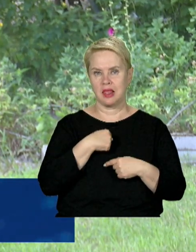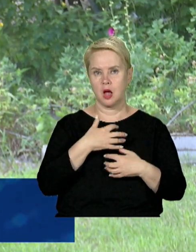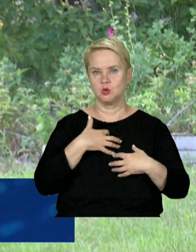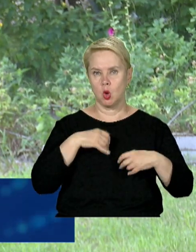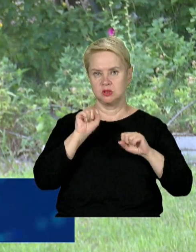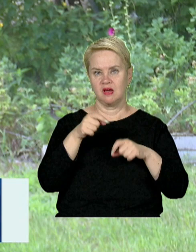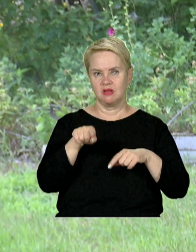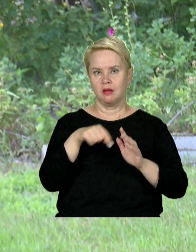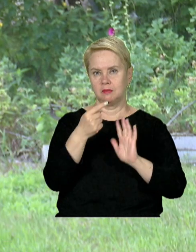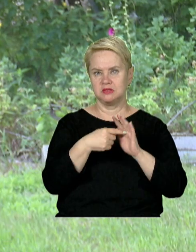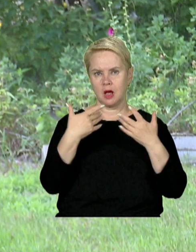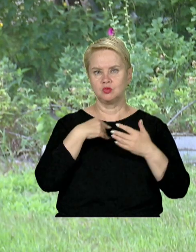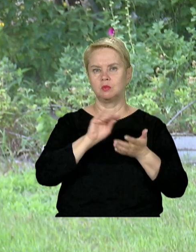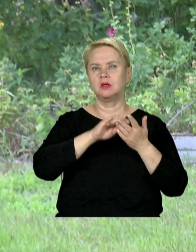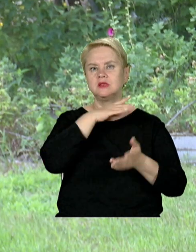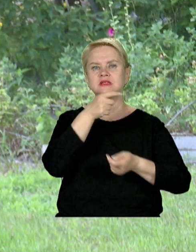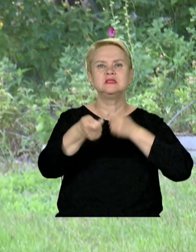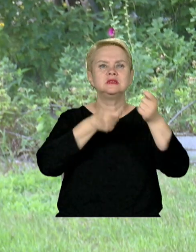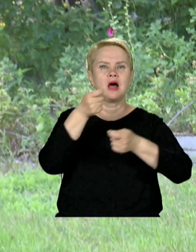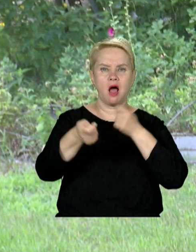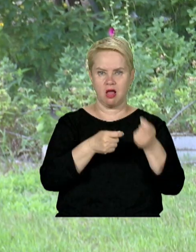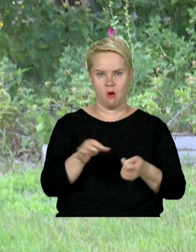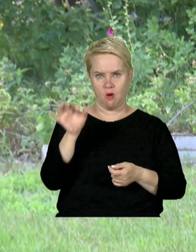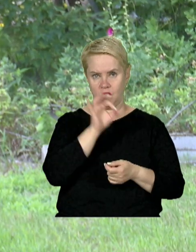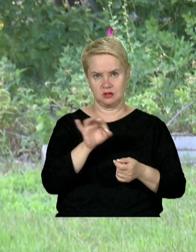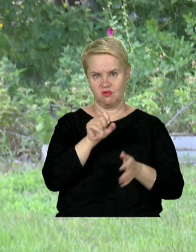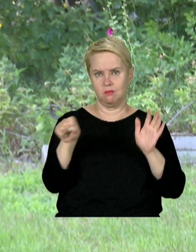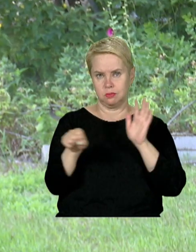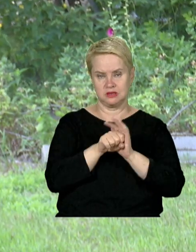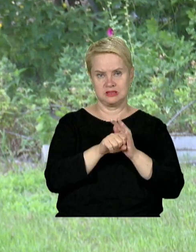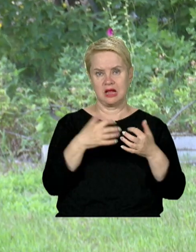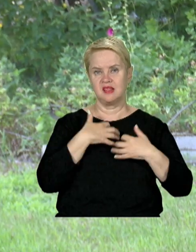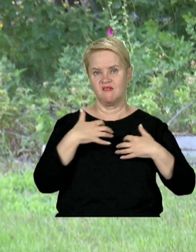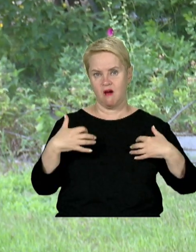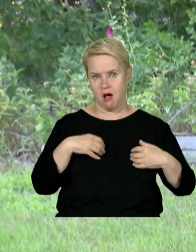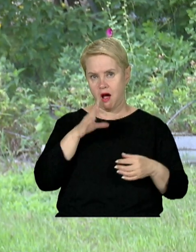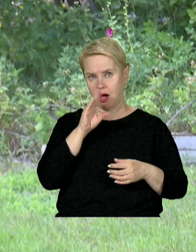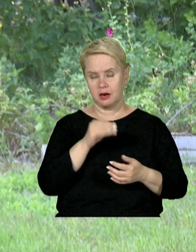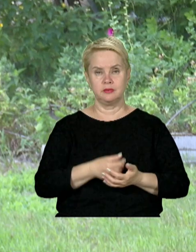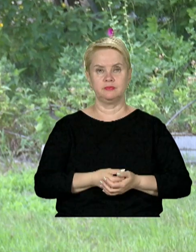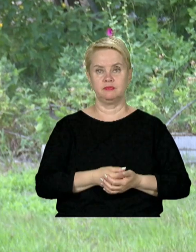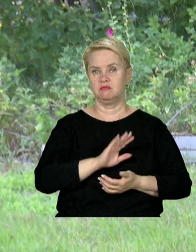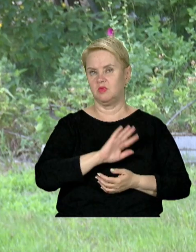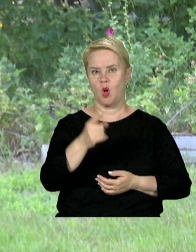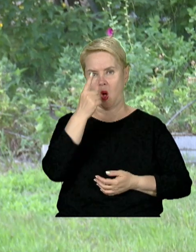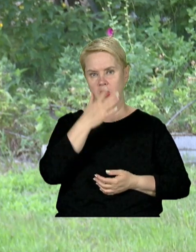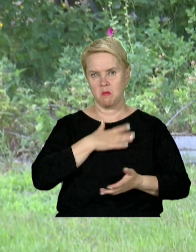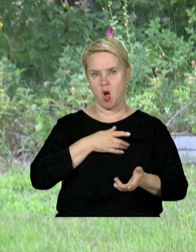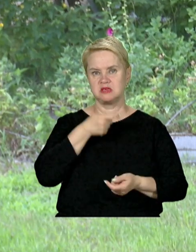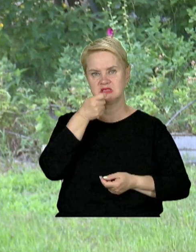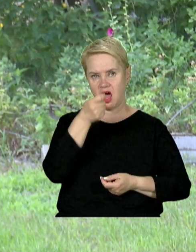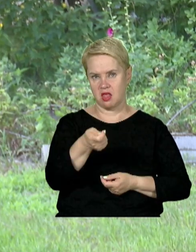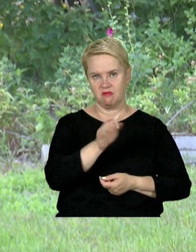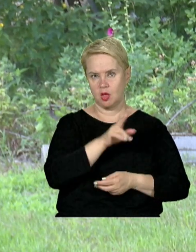заохисник у цьому місці, я вже писала не одну заяву стосовно вбивства тварин. І ні одна з моїх заяв